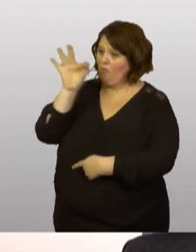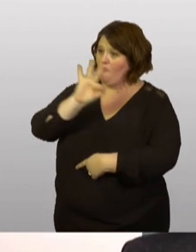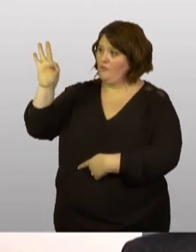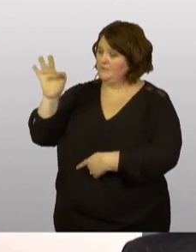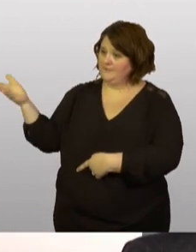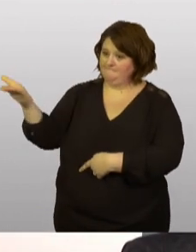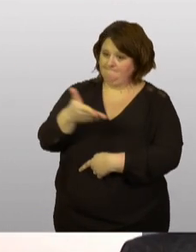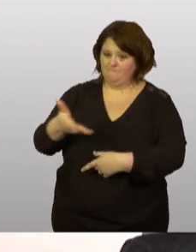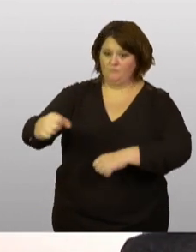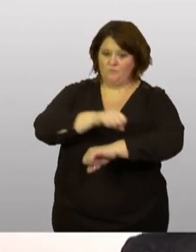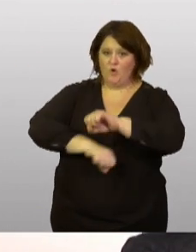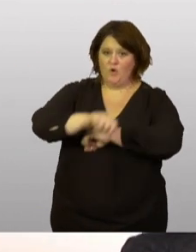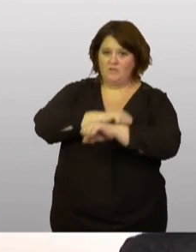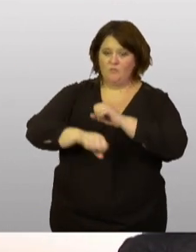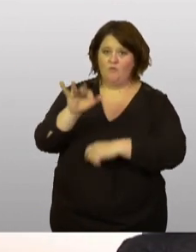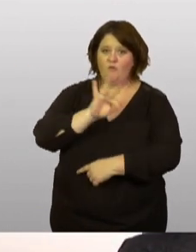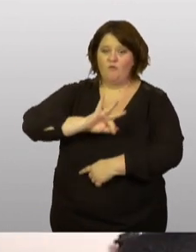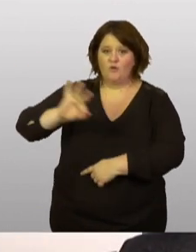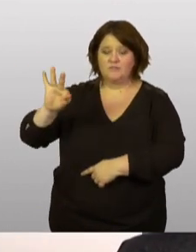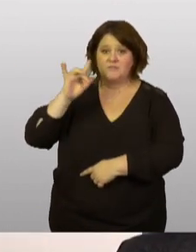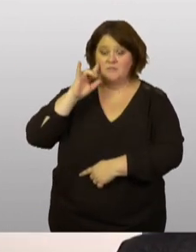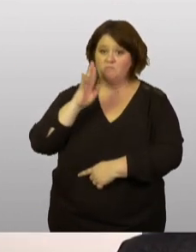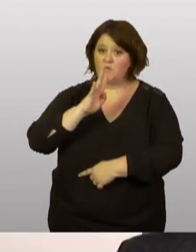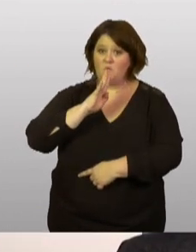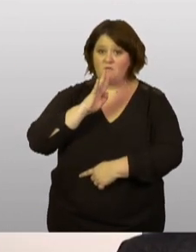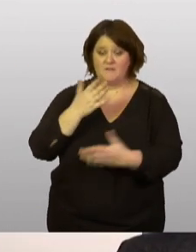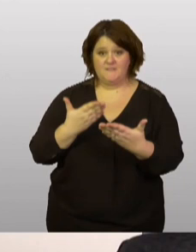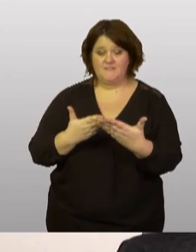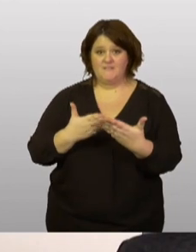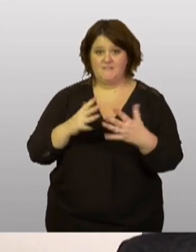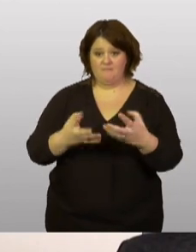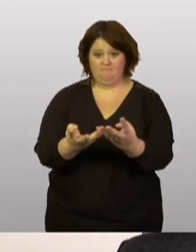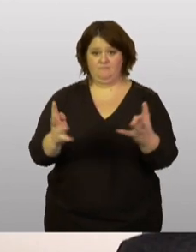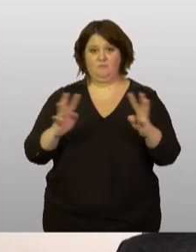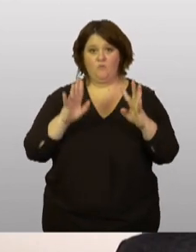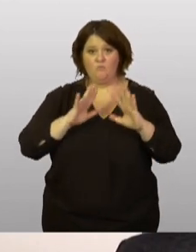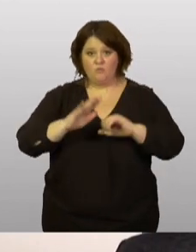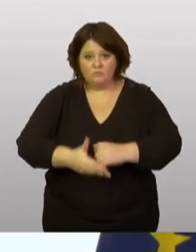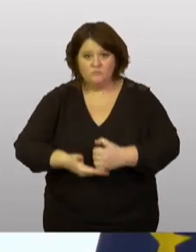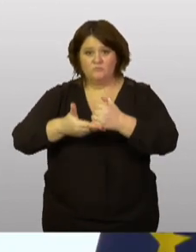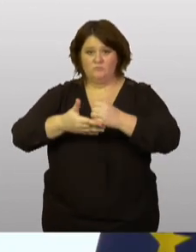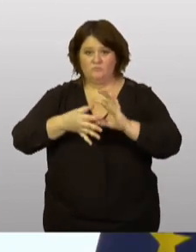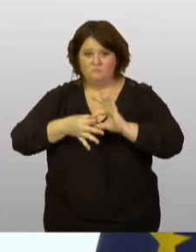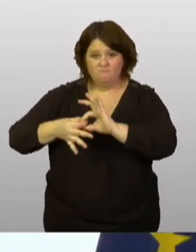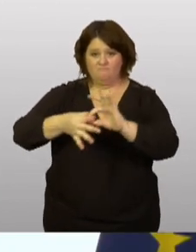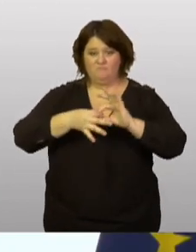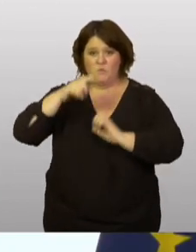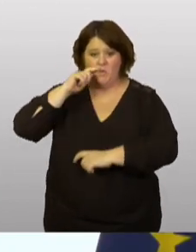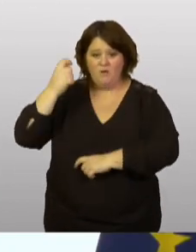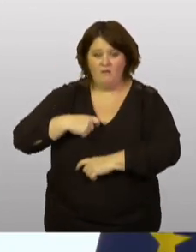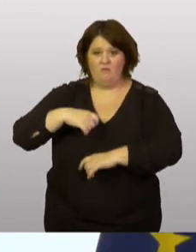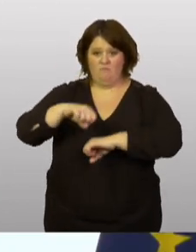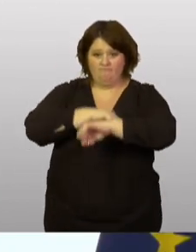organisé une telle conférence à cette échelle pour le soutien de l'Ukraine, d'organiser tous nos partenaires